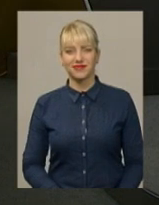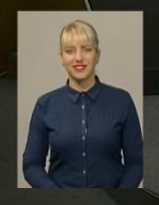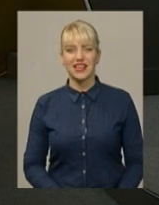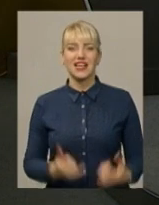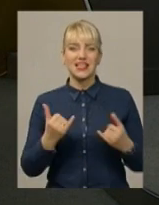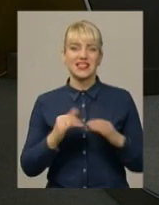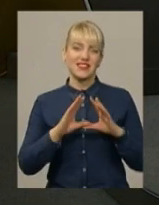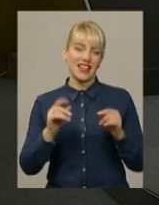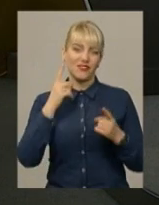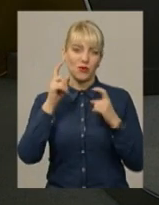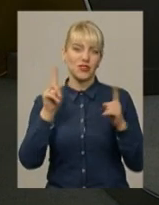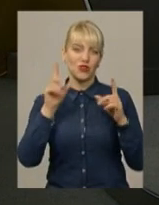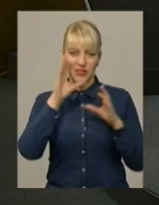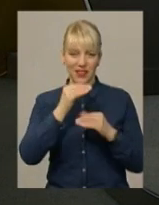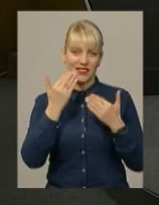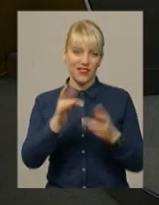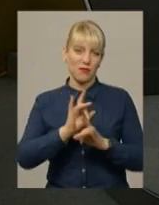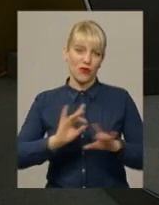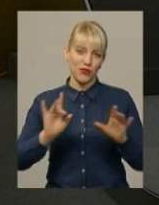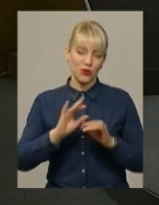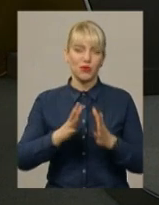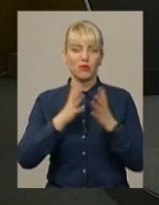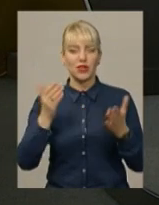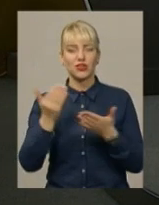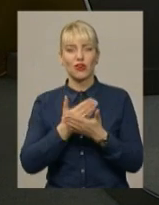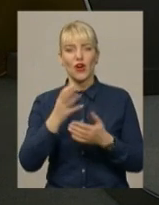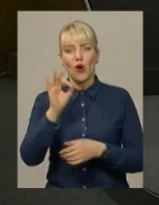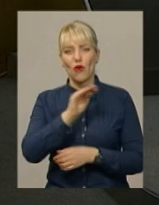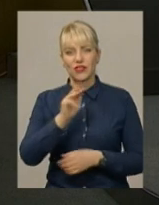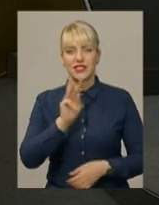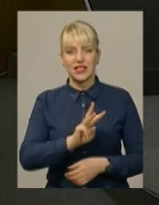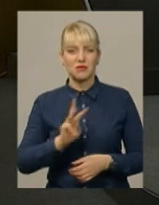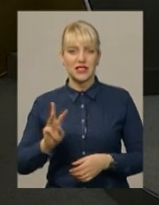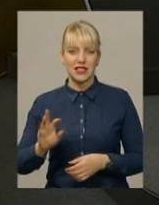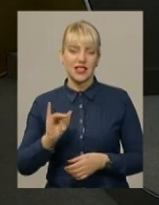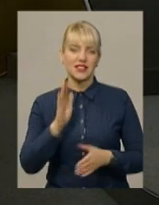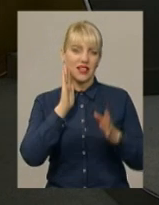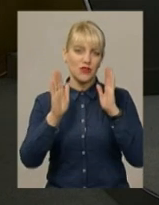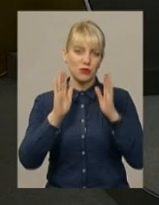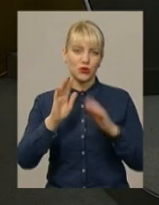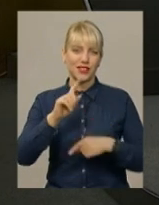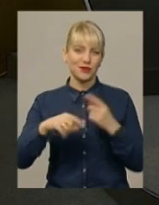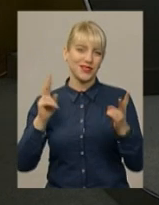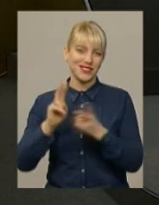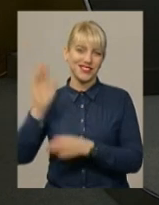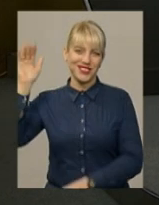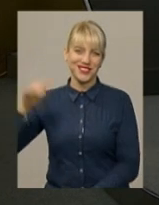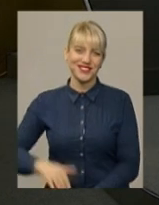Наразі це все, що стигаємо вам повідомити. Ще більше новин на нашому офіційному сайті та сторінці у Фейсбук. Побачимось.